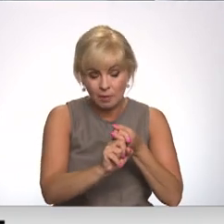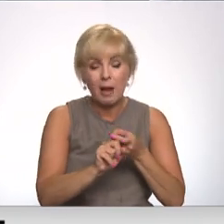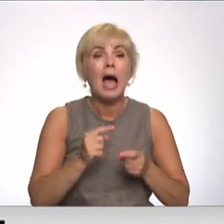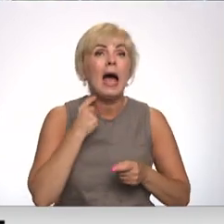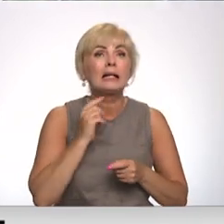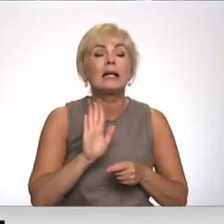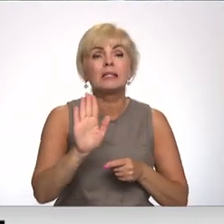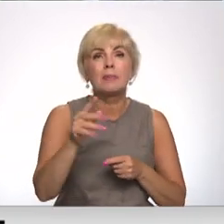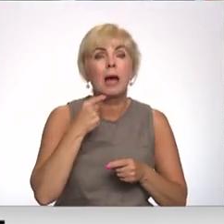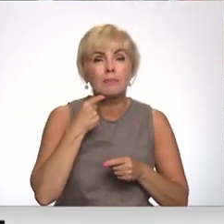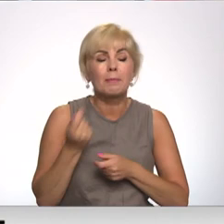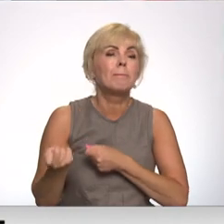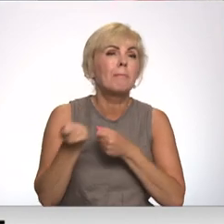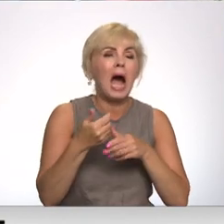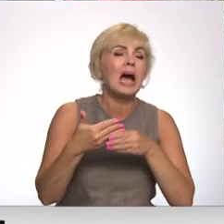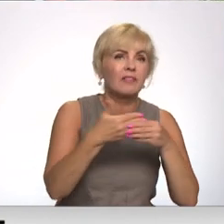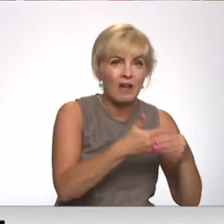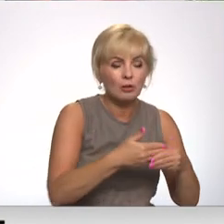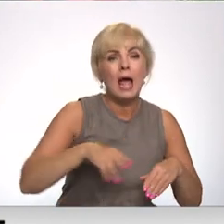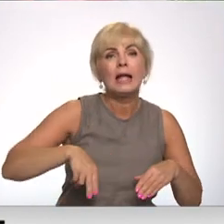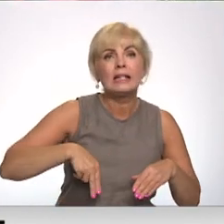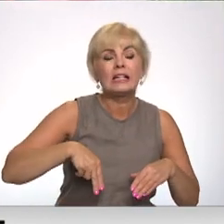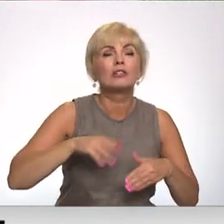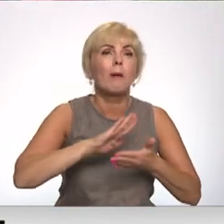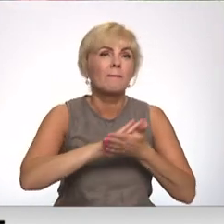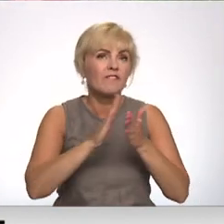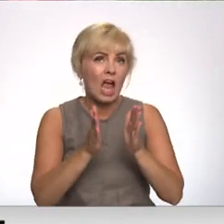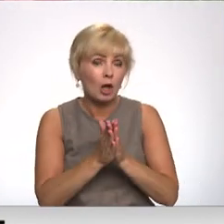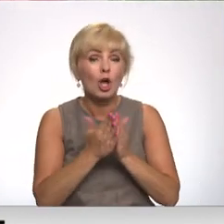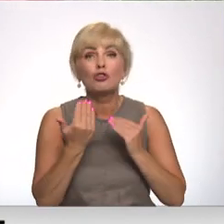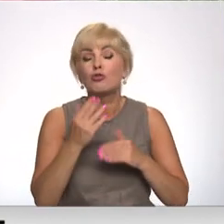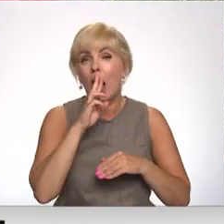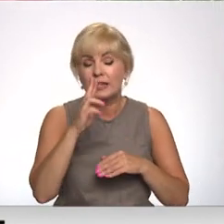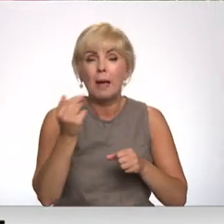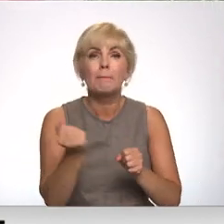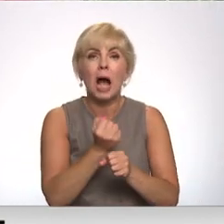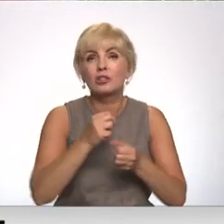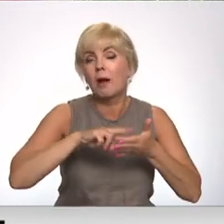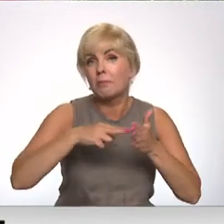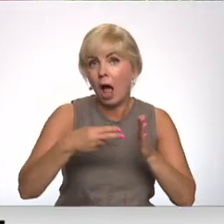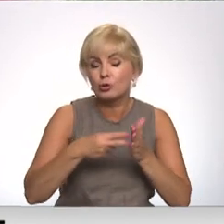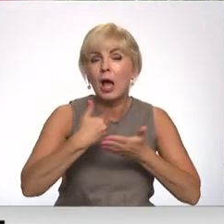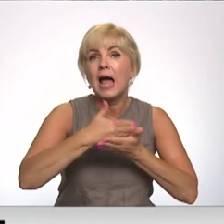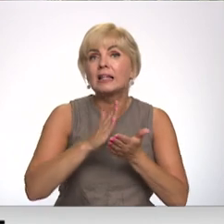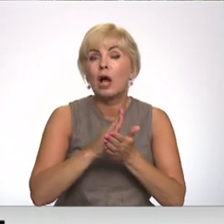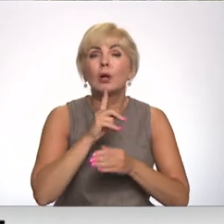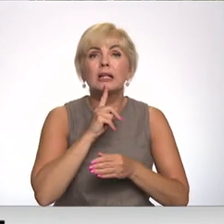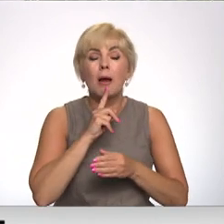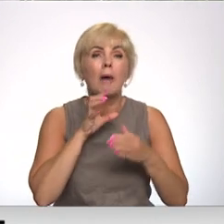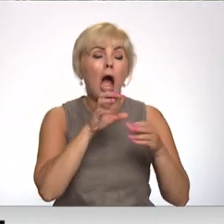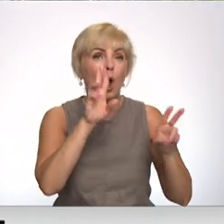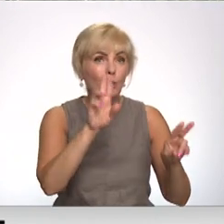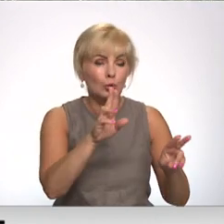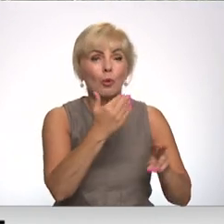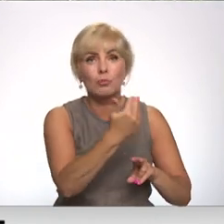autotransporta pārvadātājiem, direkcijā panākta vienošanās, ka šīs nedēļas laikā tiks izstrādāts plāns, ka daļu no Liepājas autobusa parka